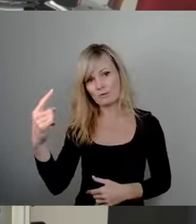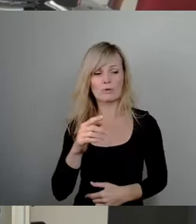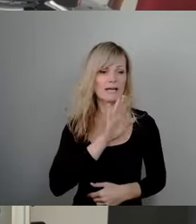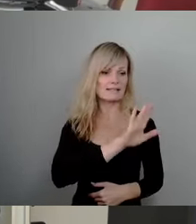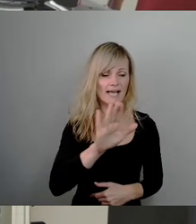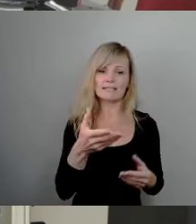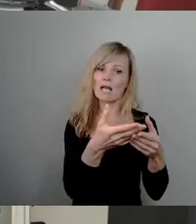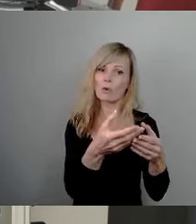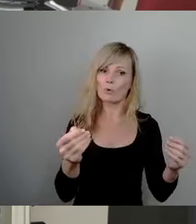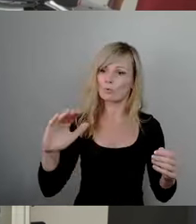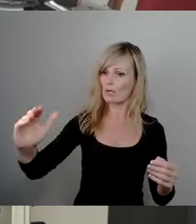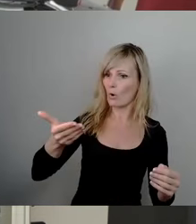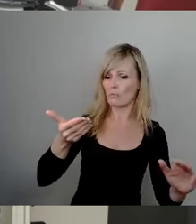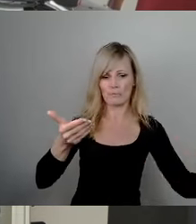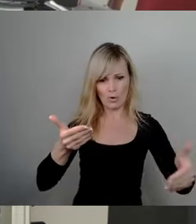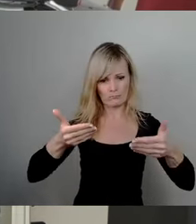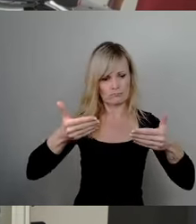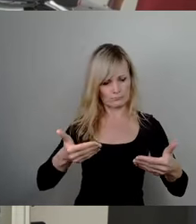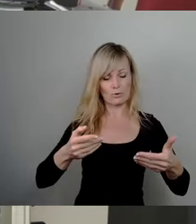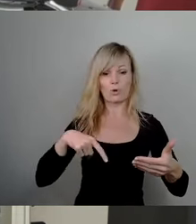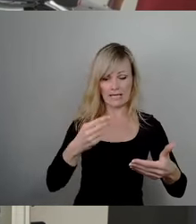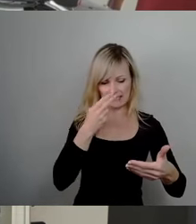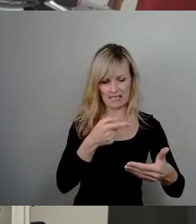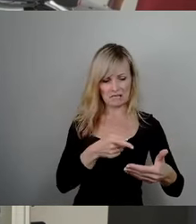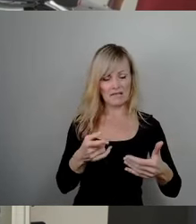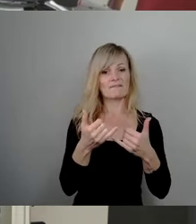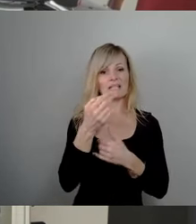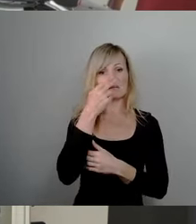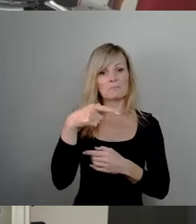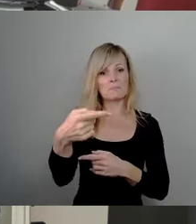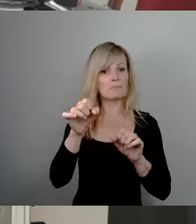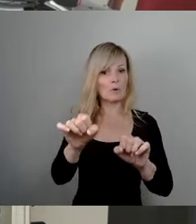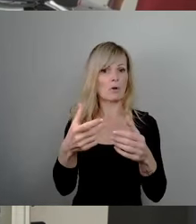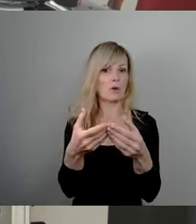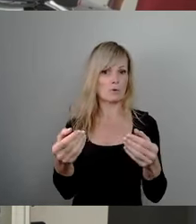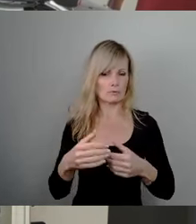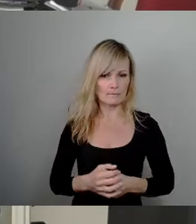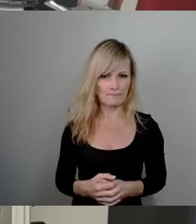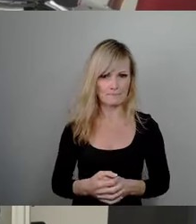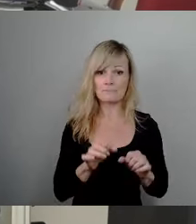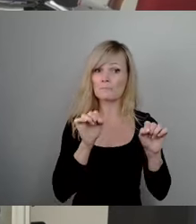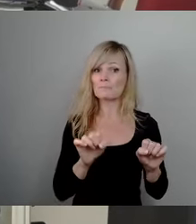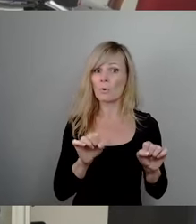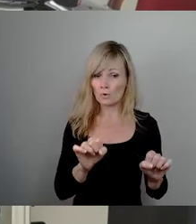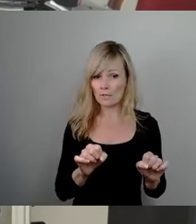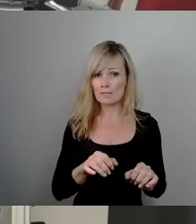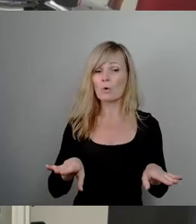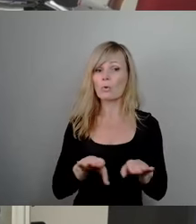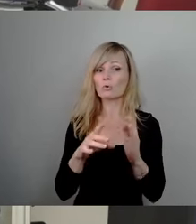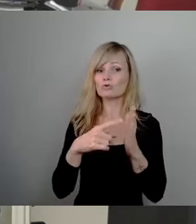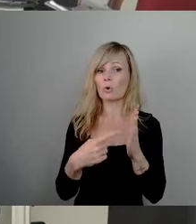sehen, wie die Lösungen sind. Und für mich gehört dazu auch die Möglichkeit, die eingeführt worden ist, dass man über die Grundsteuer C nachdenkt.